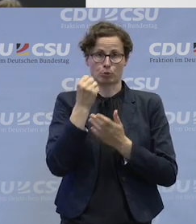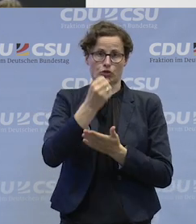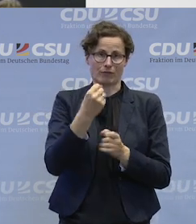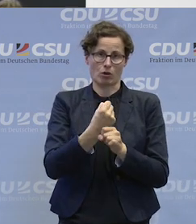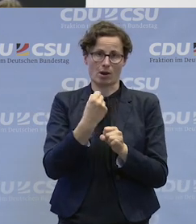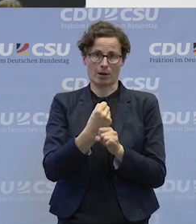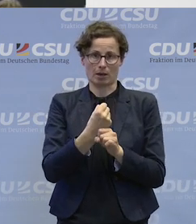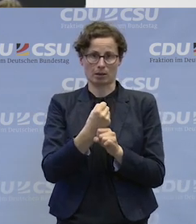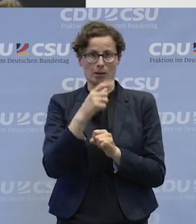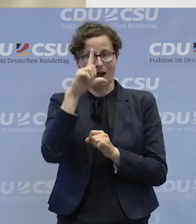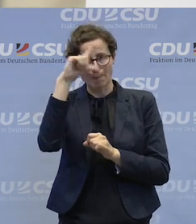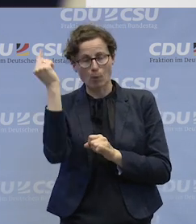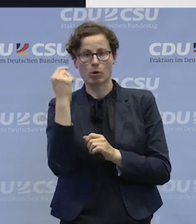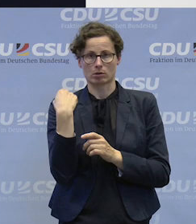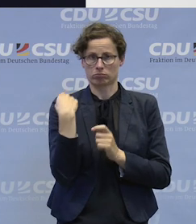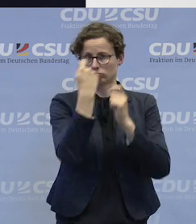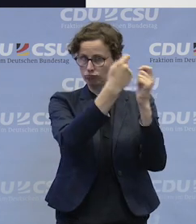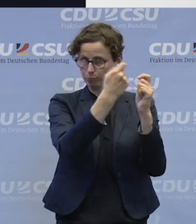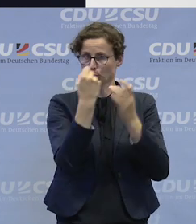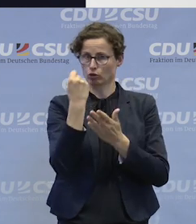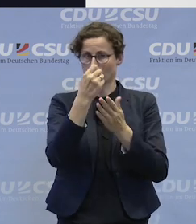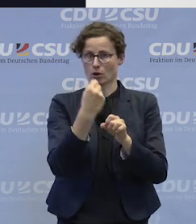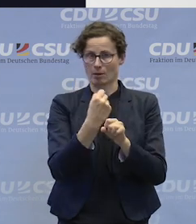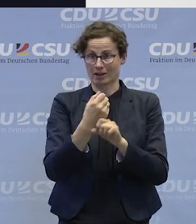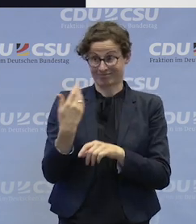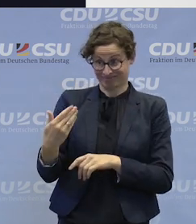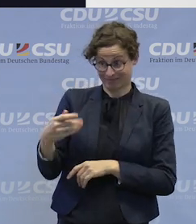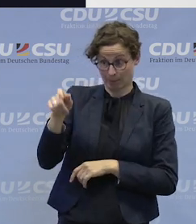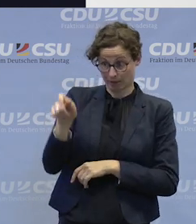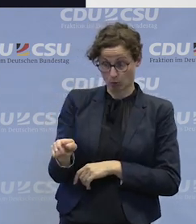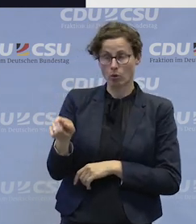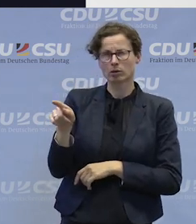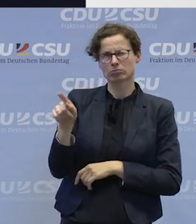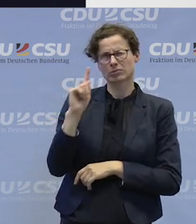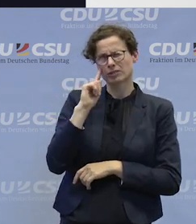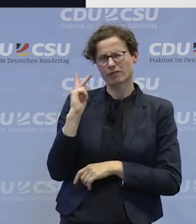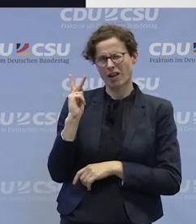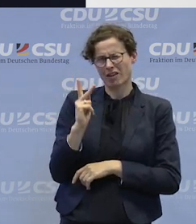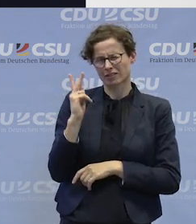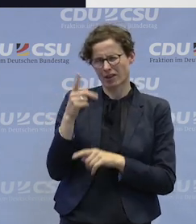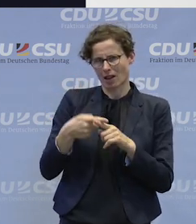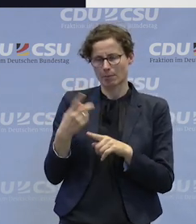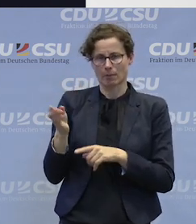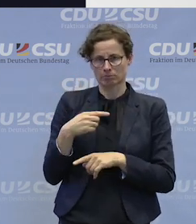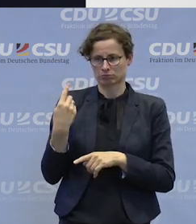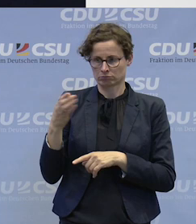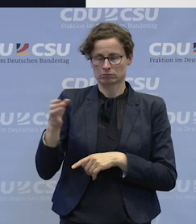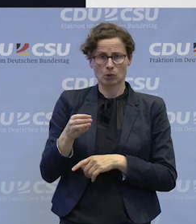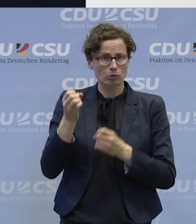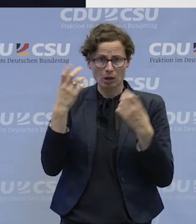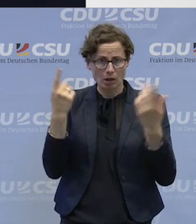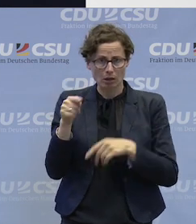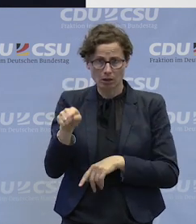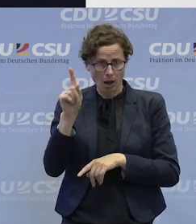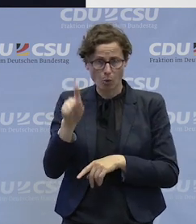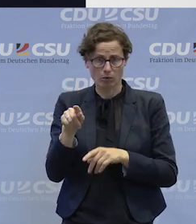Budget für Arbeit, das Hamburger Budget für Arbeit und natürlich ist es so, dass derjenige sich jetzt seit zweieinhalb Jahren bei uns arbeitet und sich weiterentwickelt und natürlich